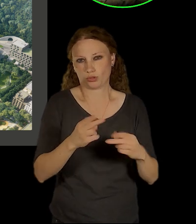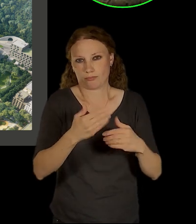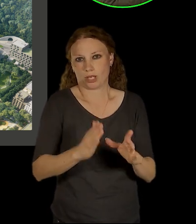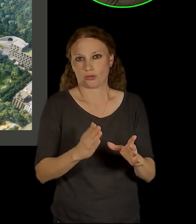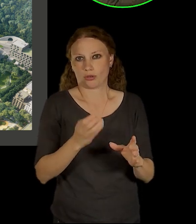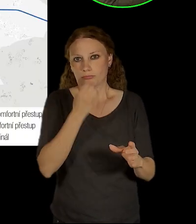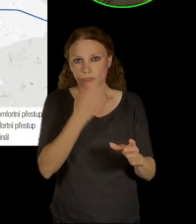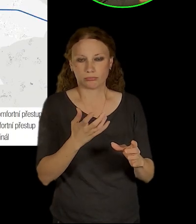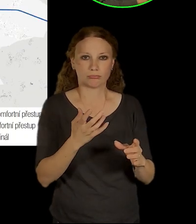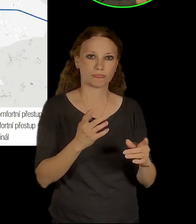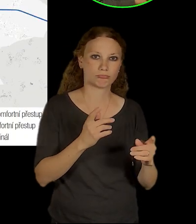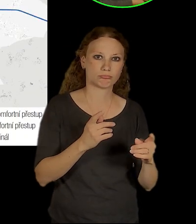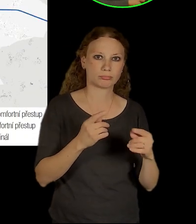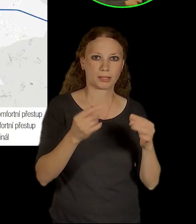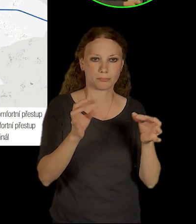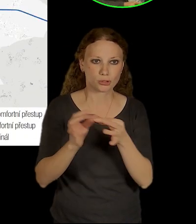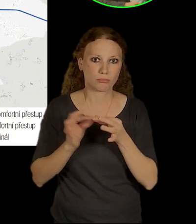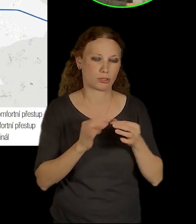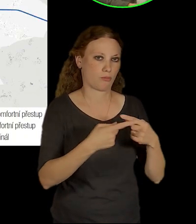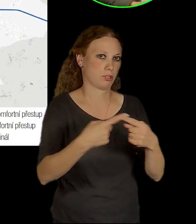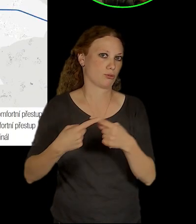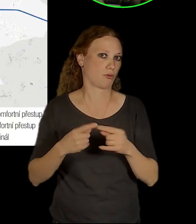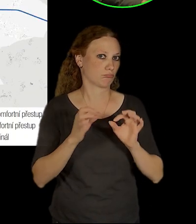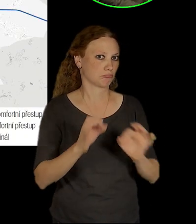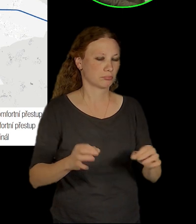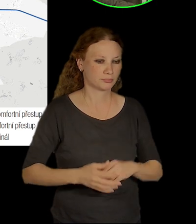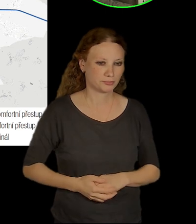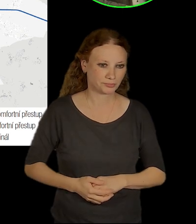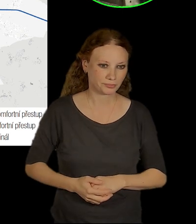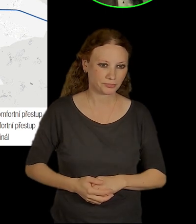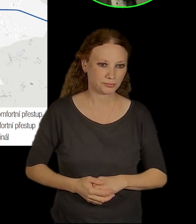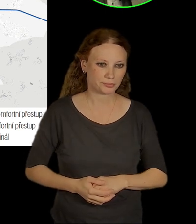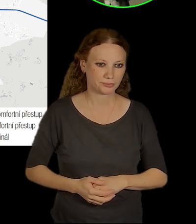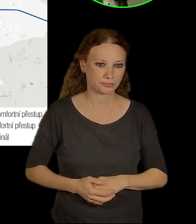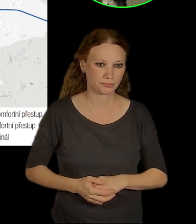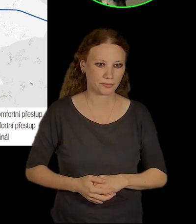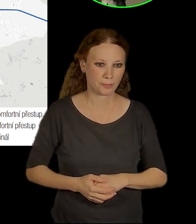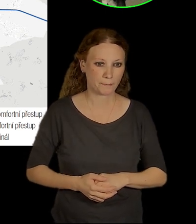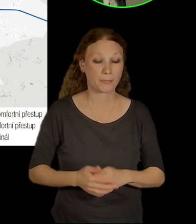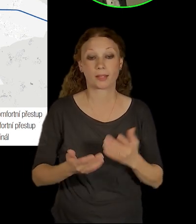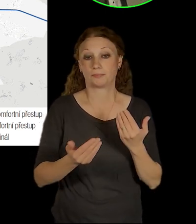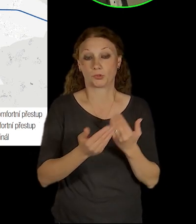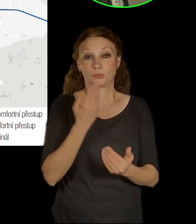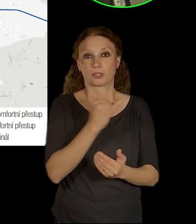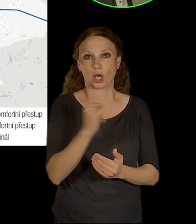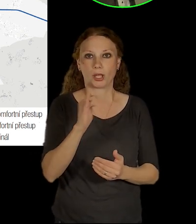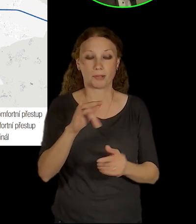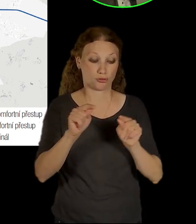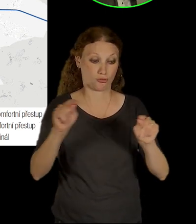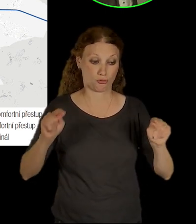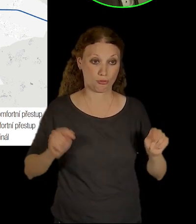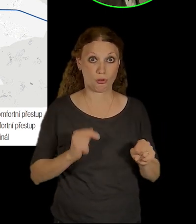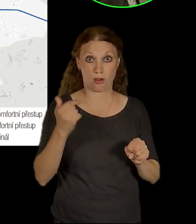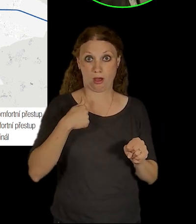proto, když se tady vrátím, tak vlastně téměř každý z těch úzlů, o kterém jsem vlastně mluvil, tak je